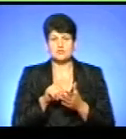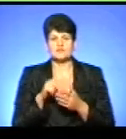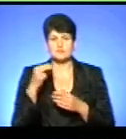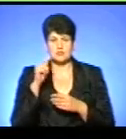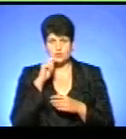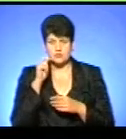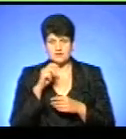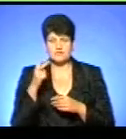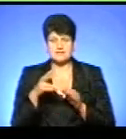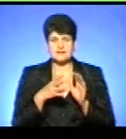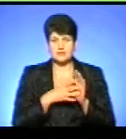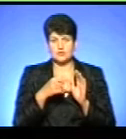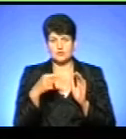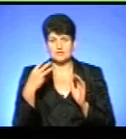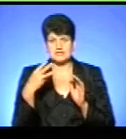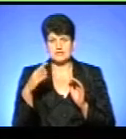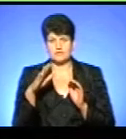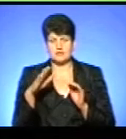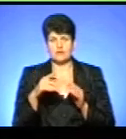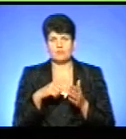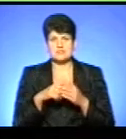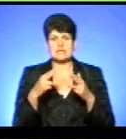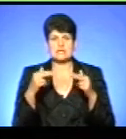відбудеться 29-30 вересня в місті Дніпро.